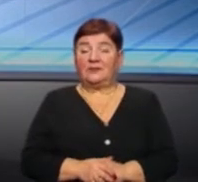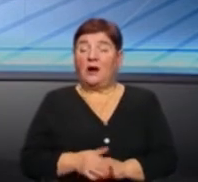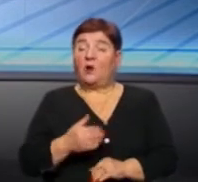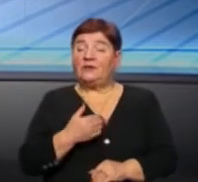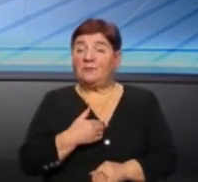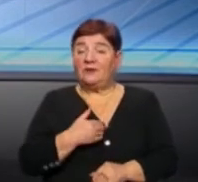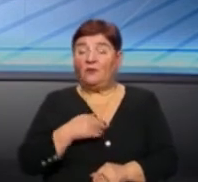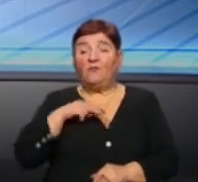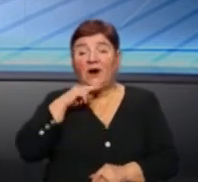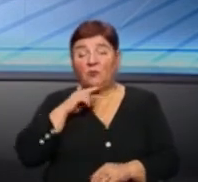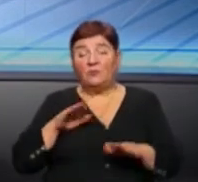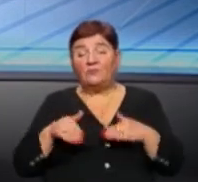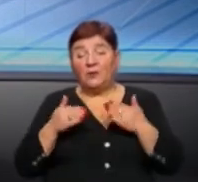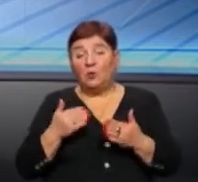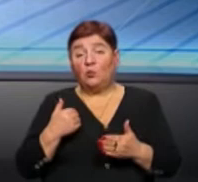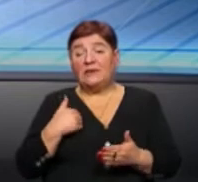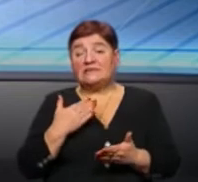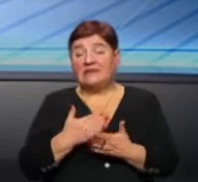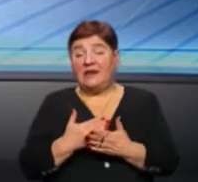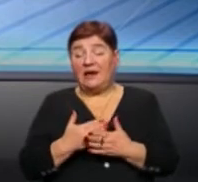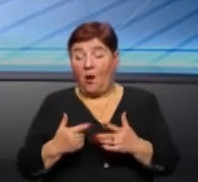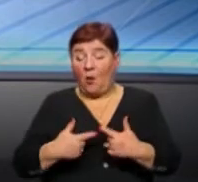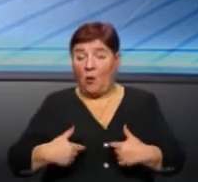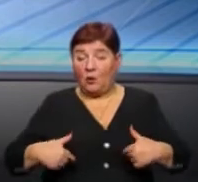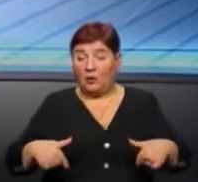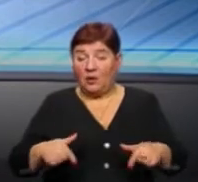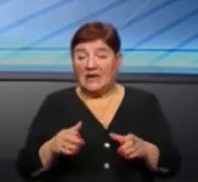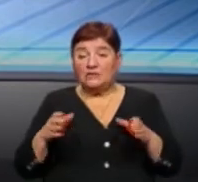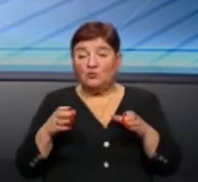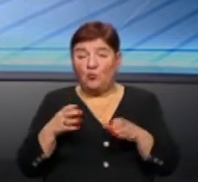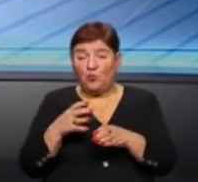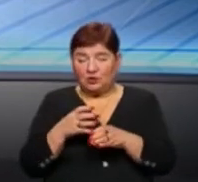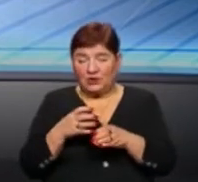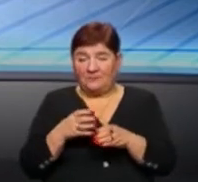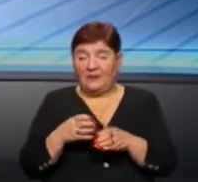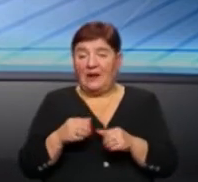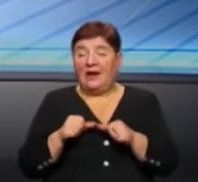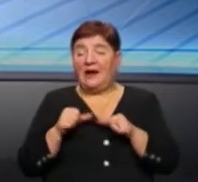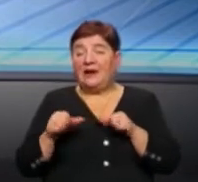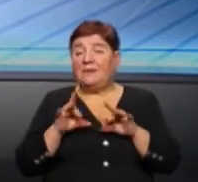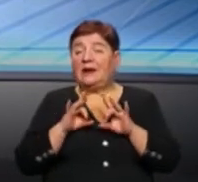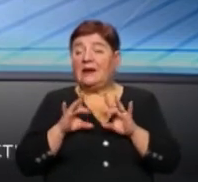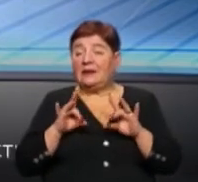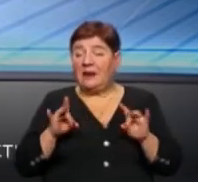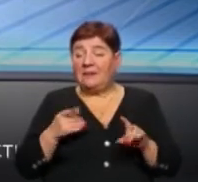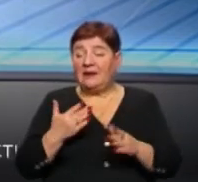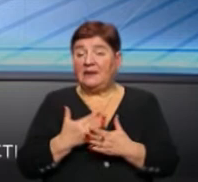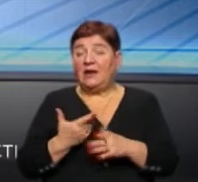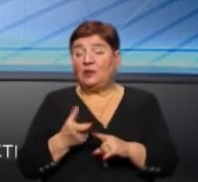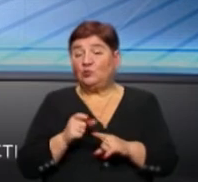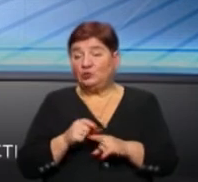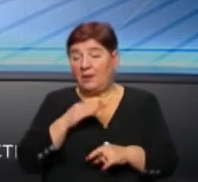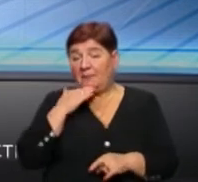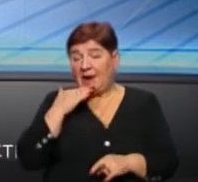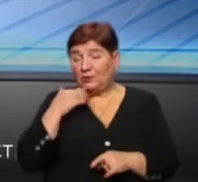хотів би звернути увагу на те, що, ну, по-перше, нас є коло спеціалістів дуже звужене. Крім реклами, скажімо так, є дуже багато